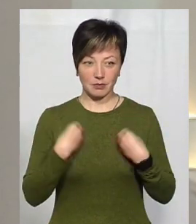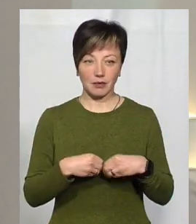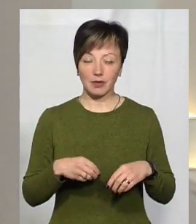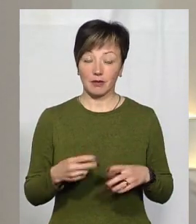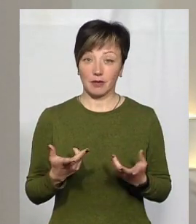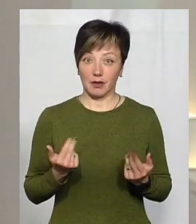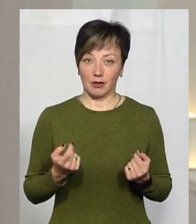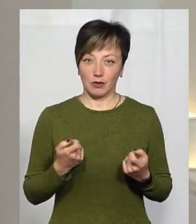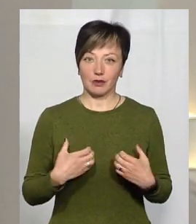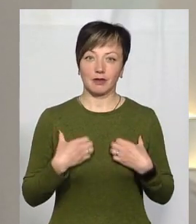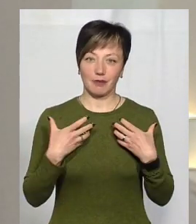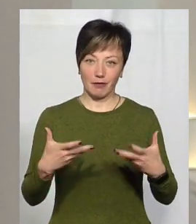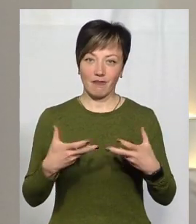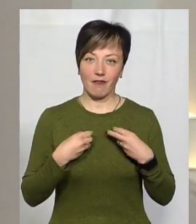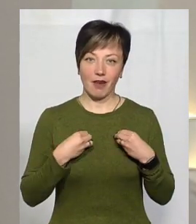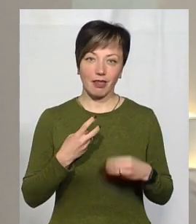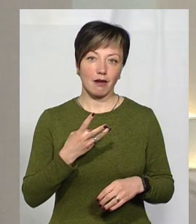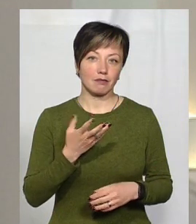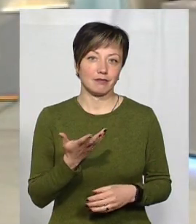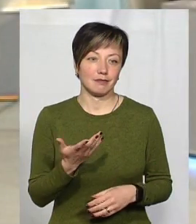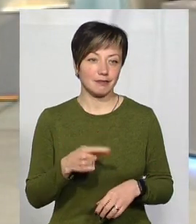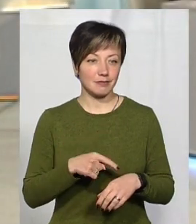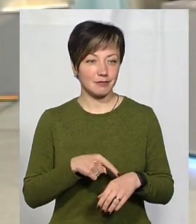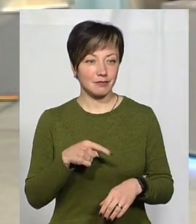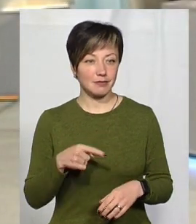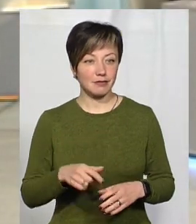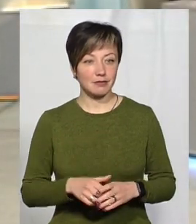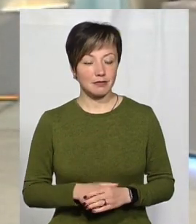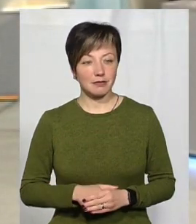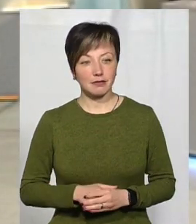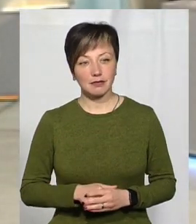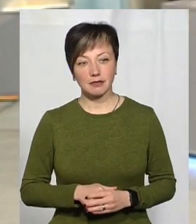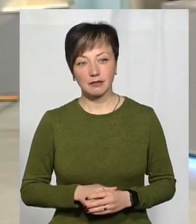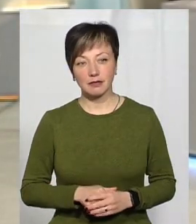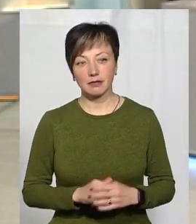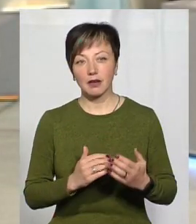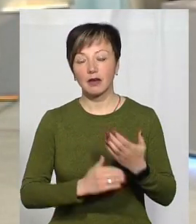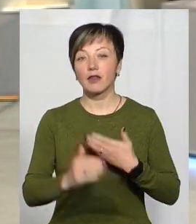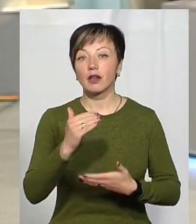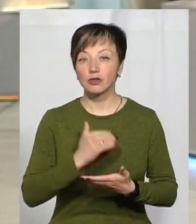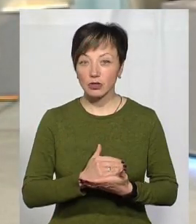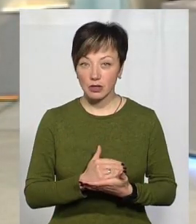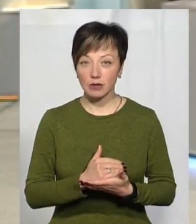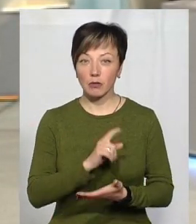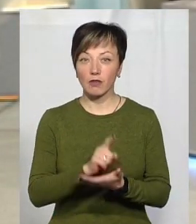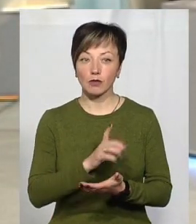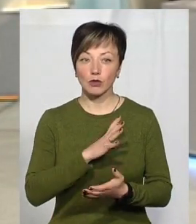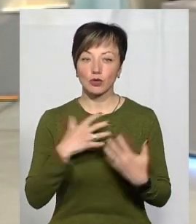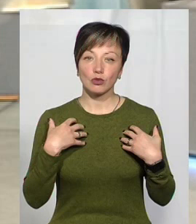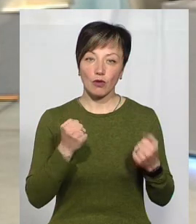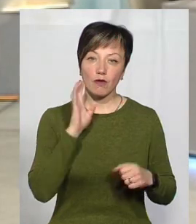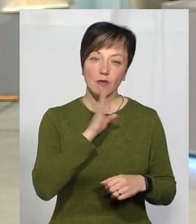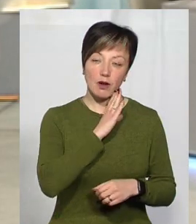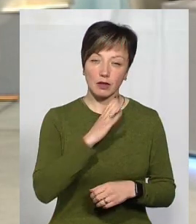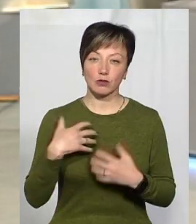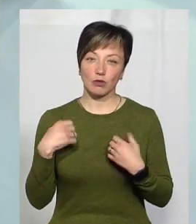то так воно трошки впливає, напевно. Ну, в кінці кінців повинна бути здорова мати,